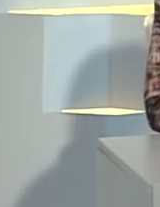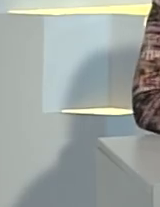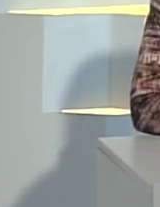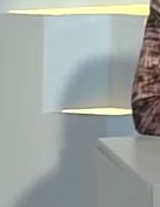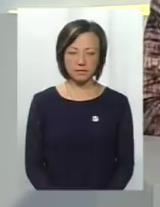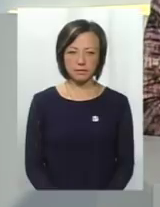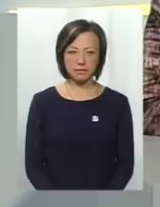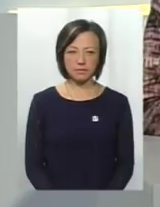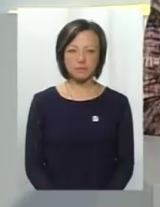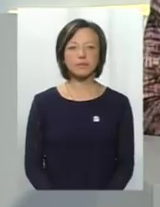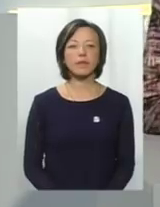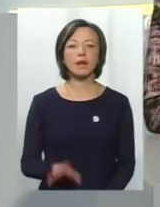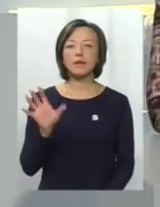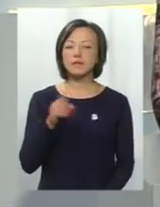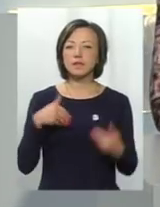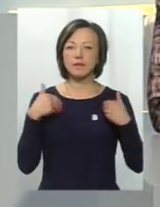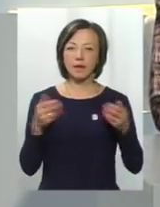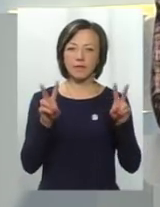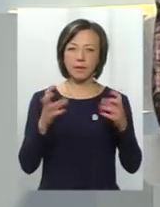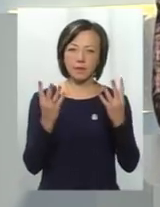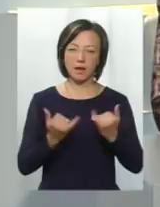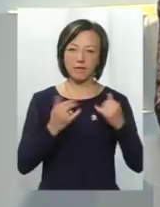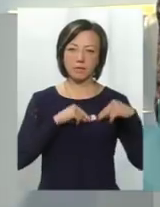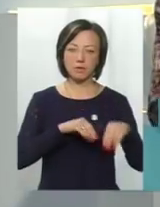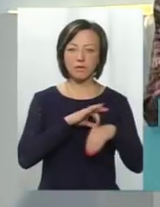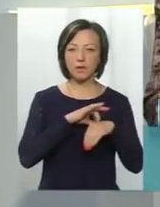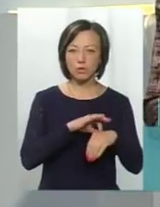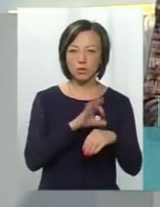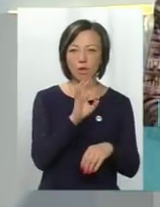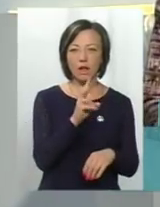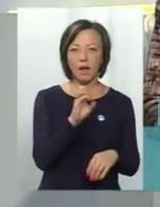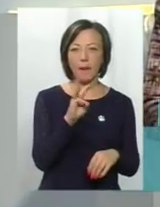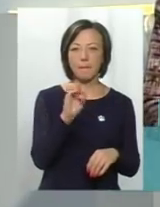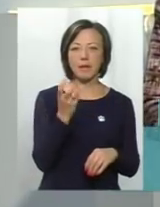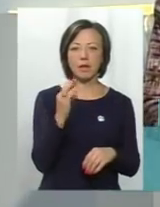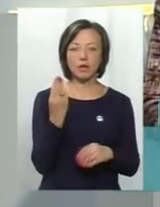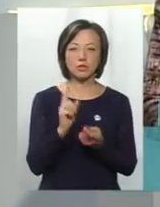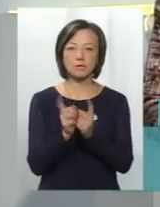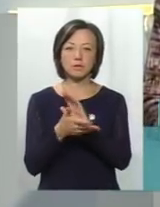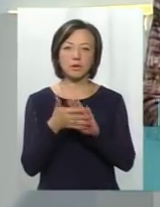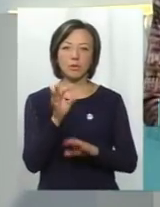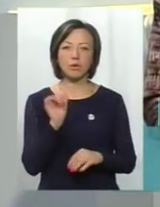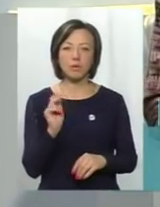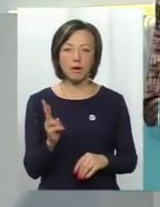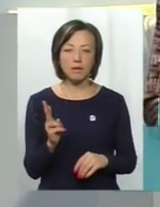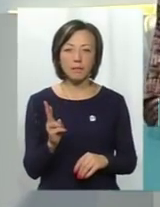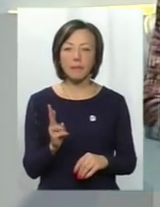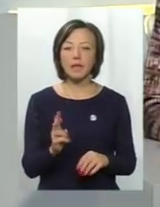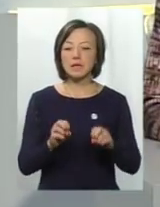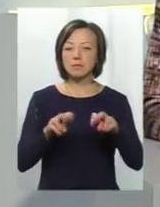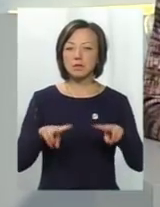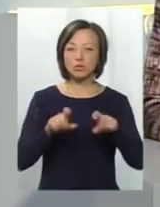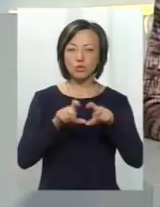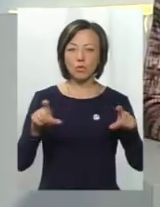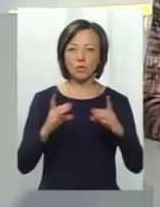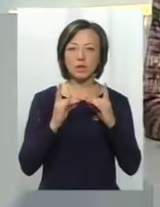Усіх вітаємо в темі дня. Для вас у студії працюють Олена Кеміняш та на жестову мову перекладає Ольга Рибак. Спеціалізовану